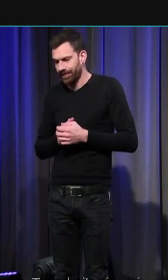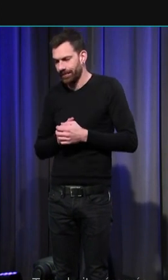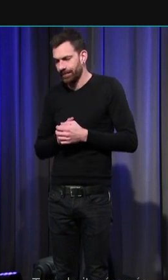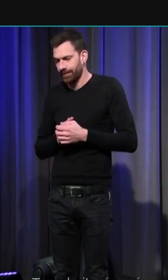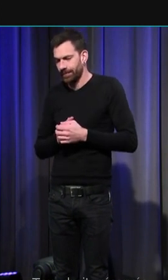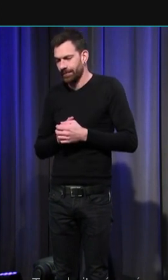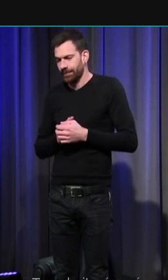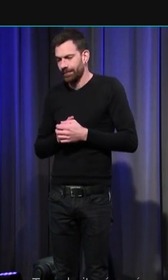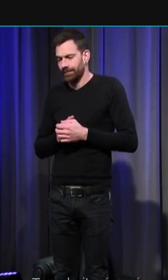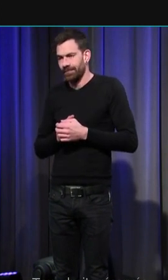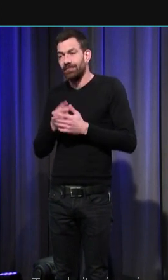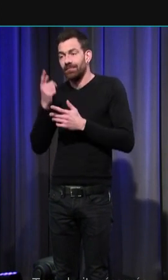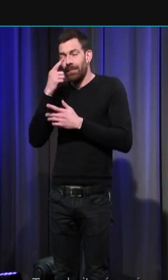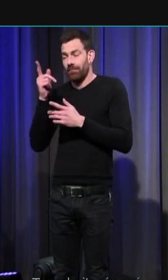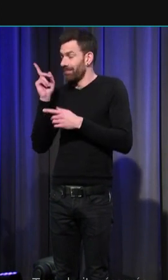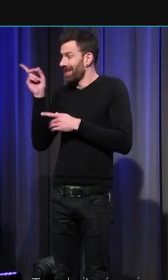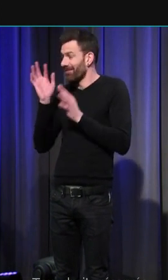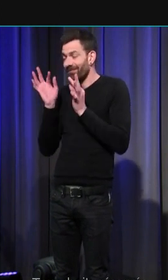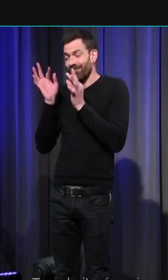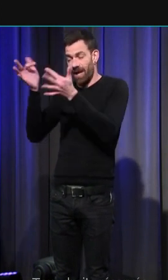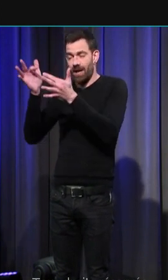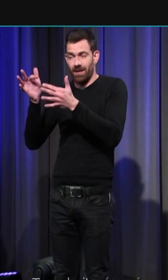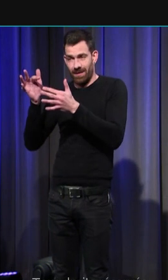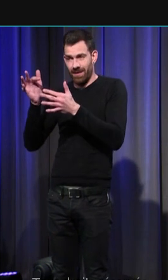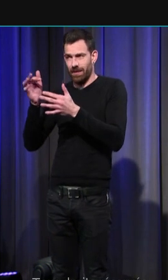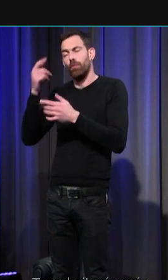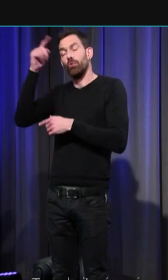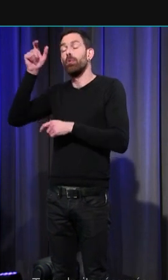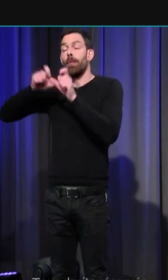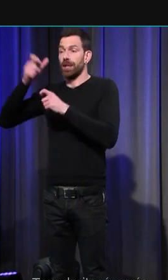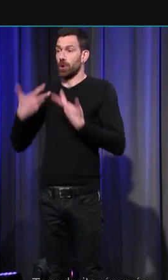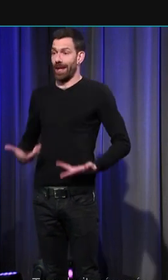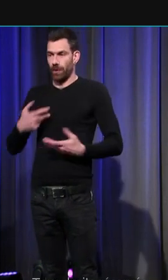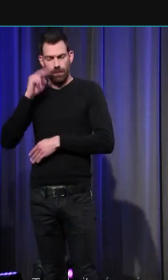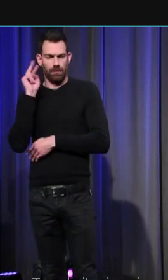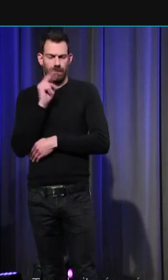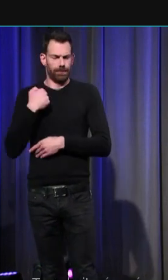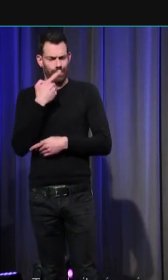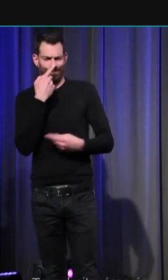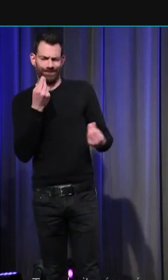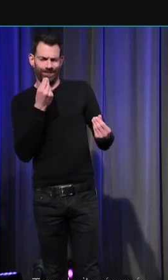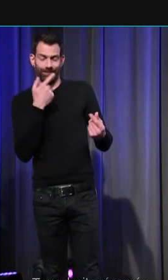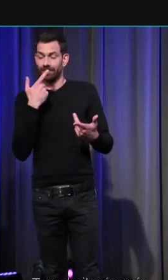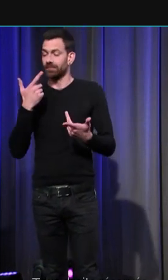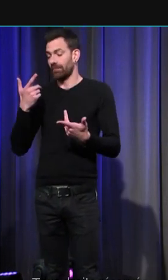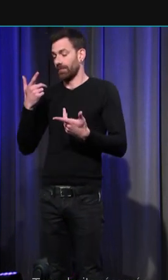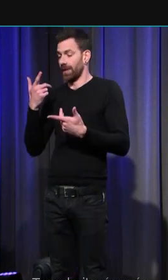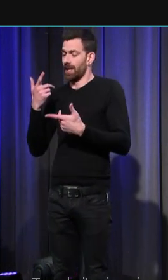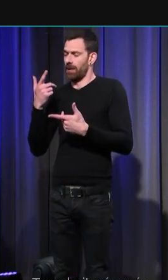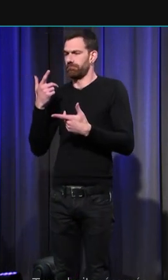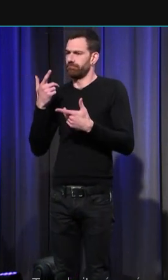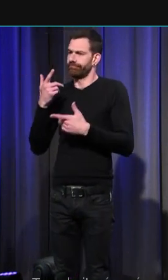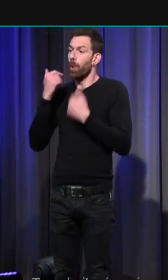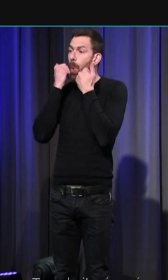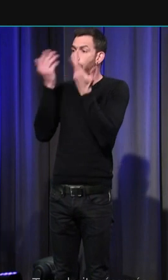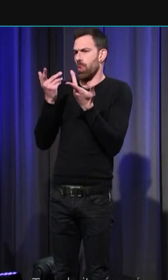subtile d'ailleurs mais extrêmement perceptible pour les contemporains en scène le double visage de la honte tel qu